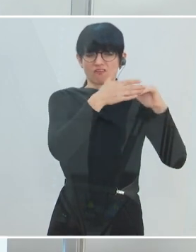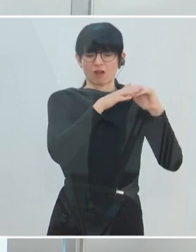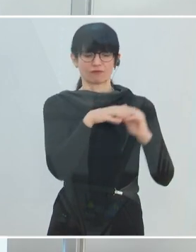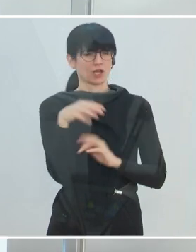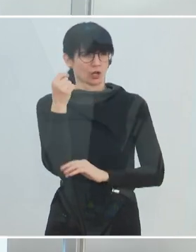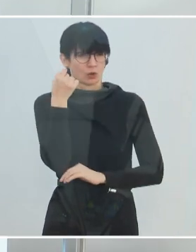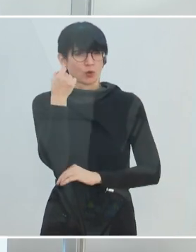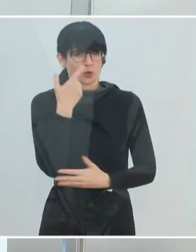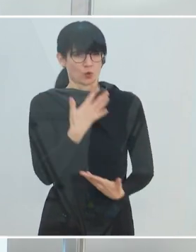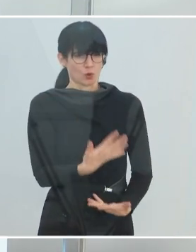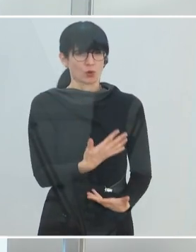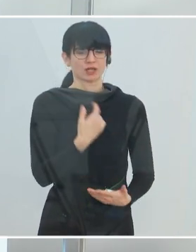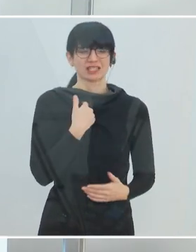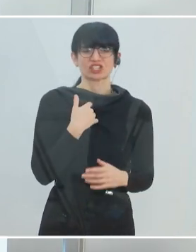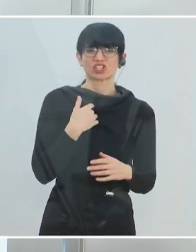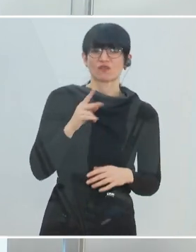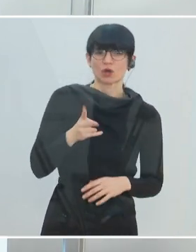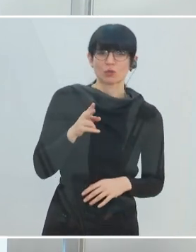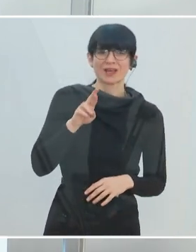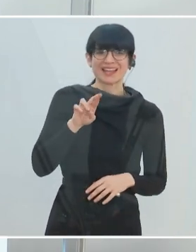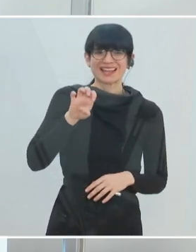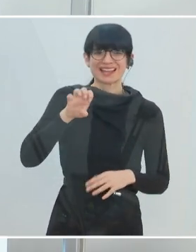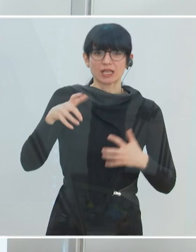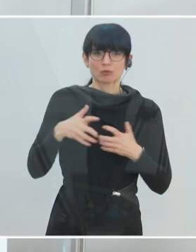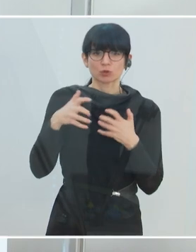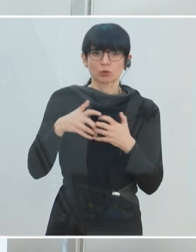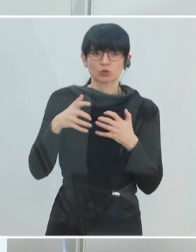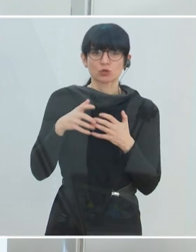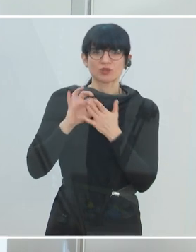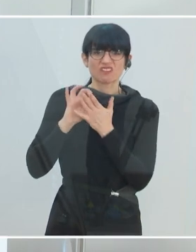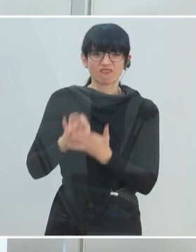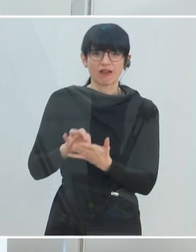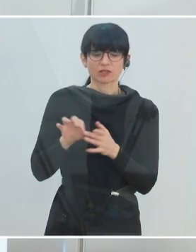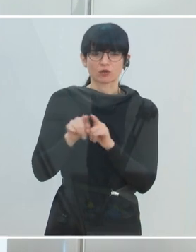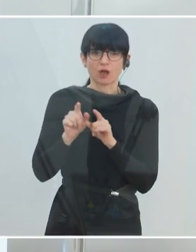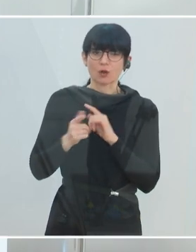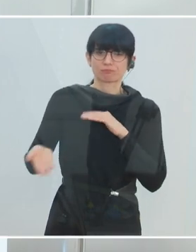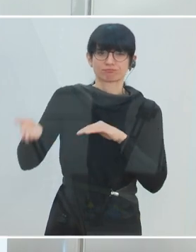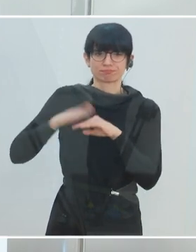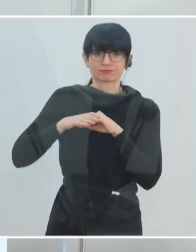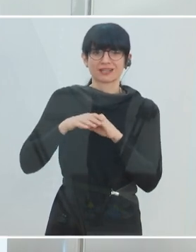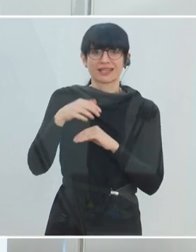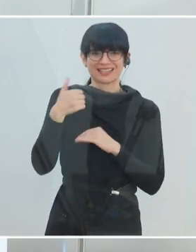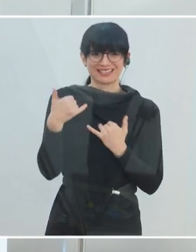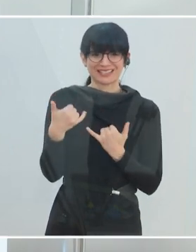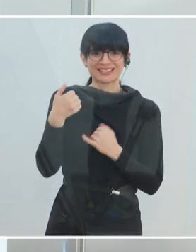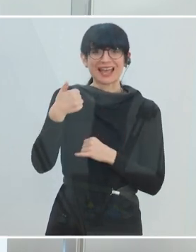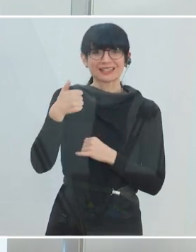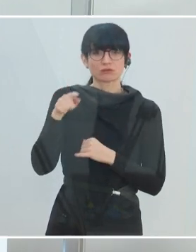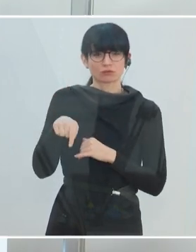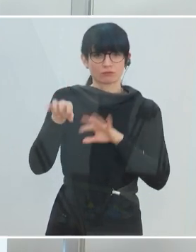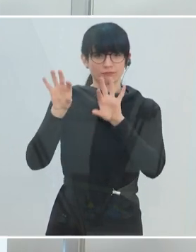nachvollziehbar. Der Reproduktionsfaktor steigt damit deutlich an. Wir sind jetzt bei 1,10